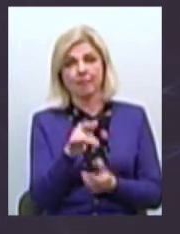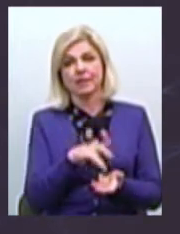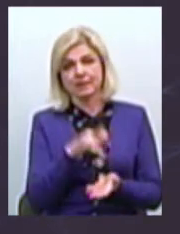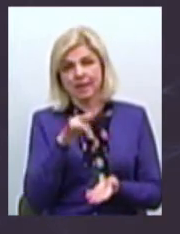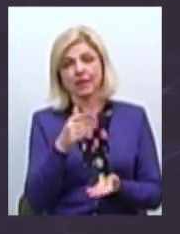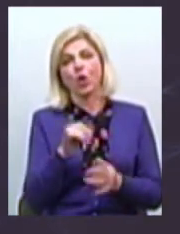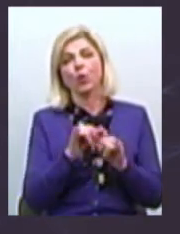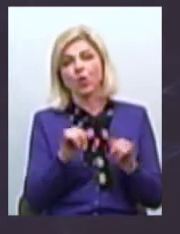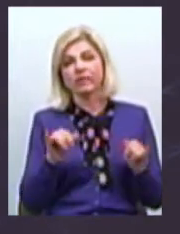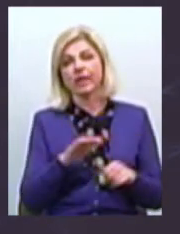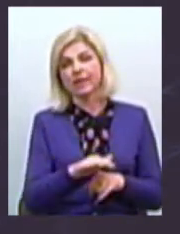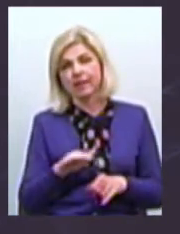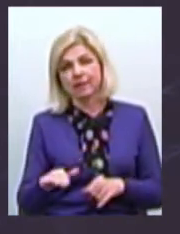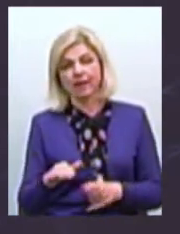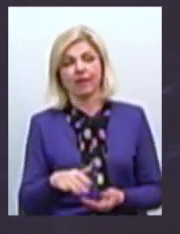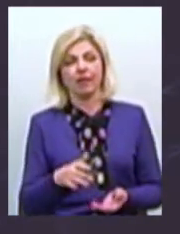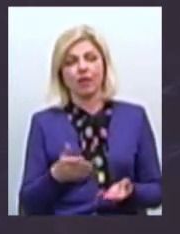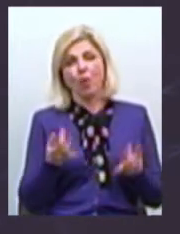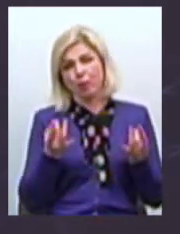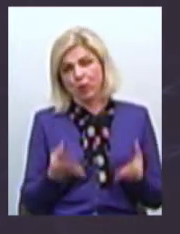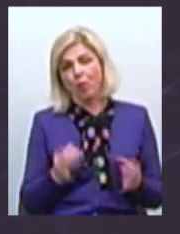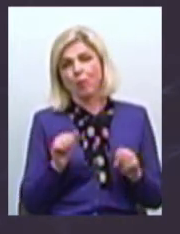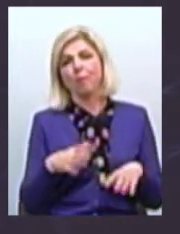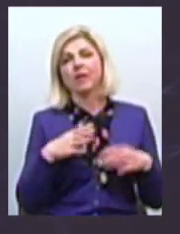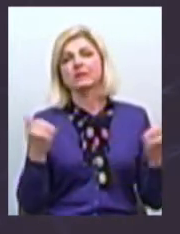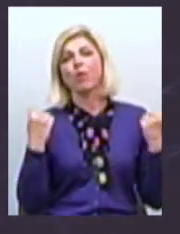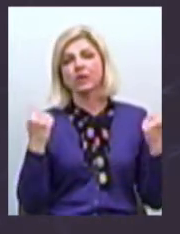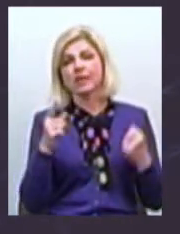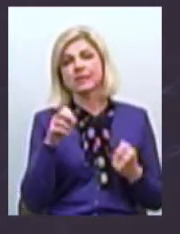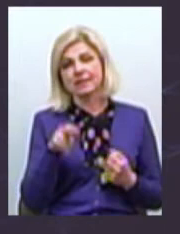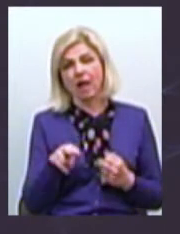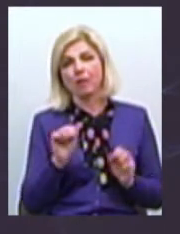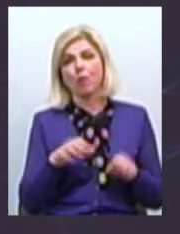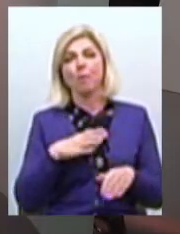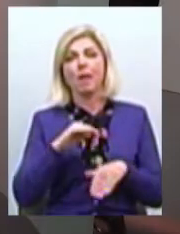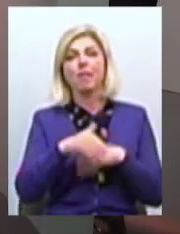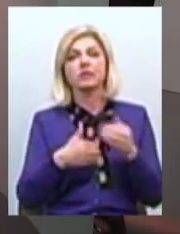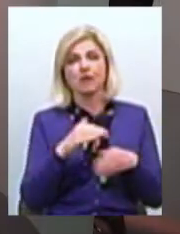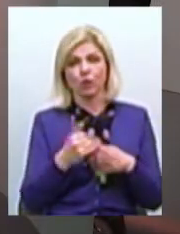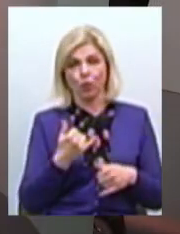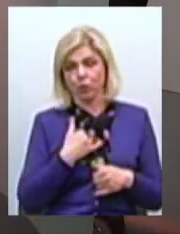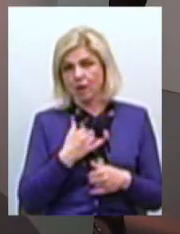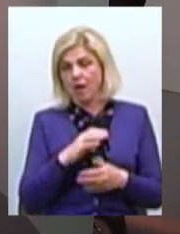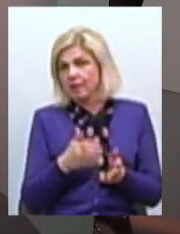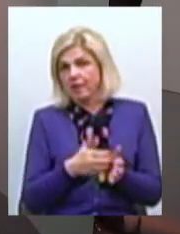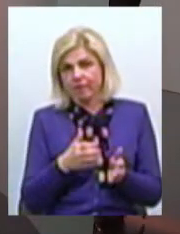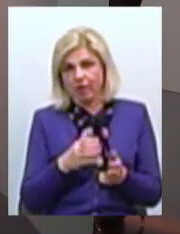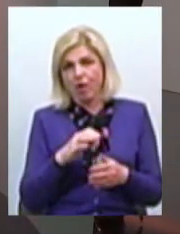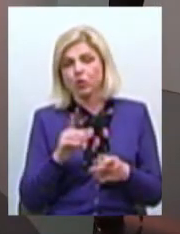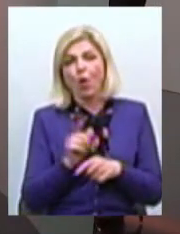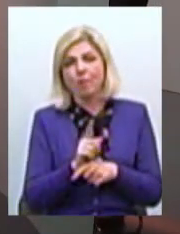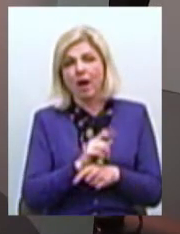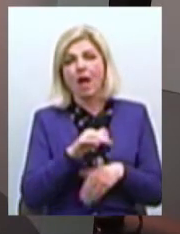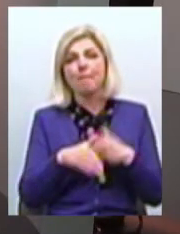розвитку дітей Центр, просто, може, спортивний зал Може, басейн У нас взагалі немає басейнів нормальних для